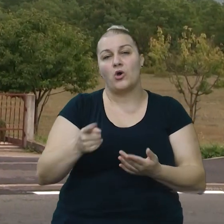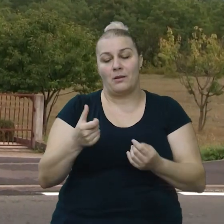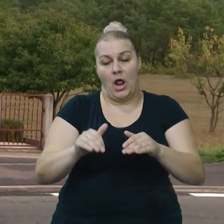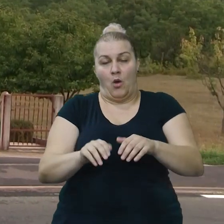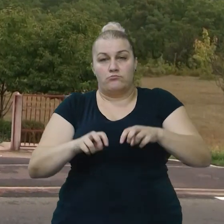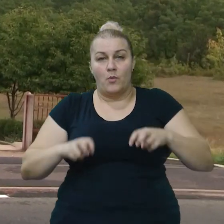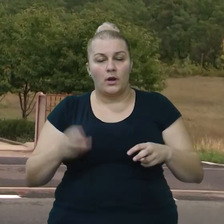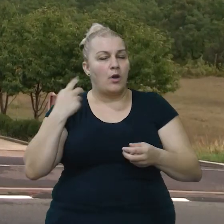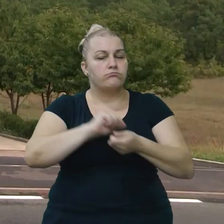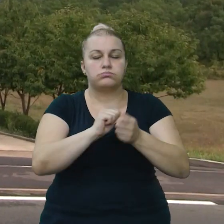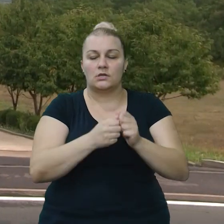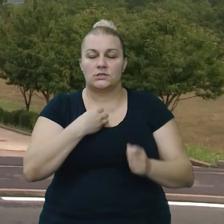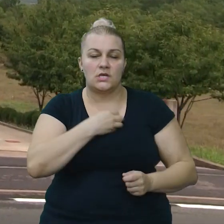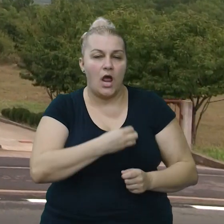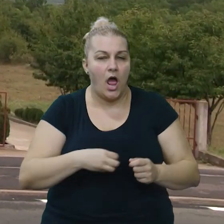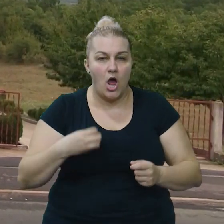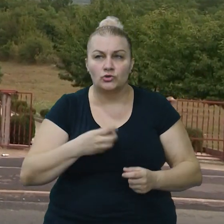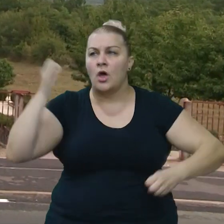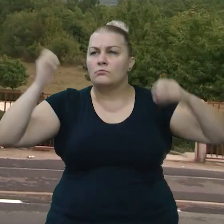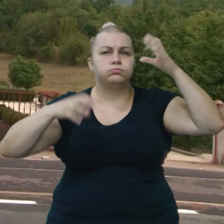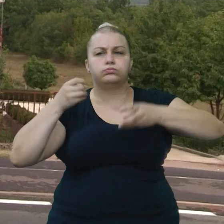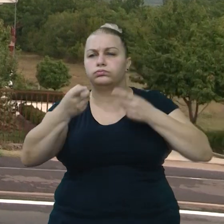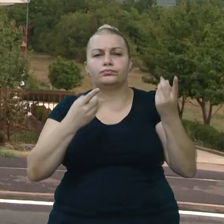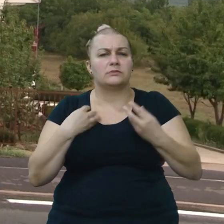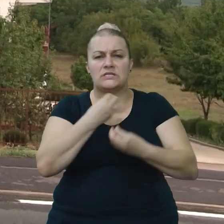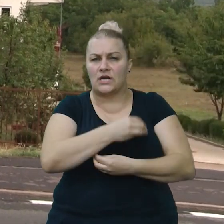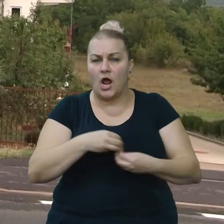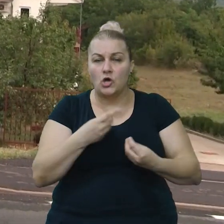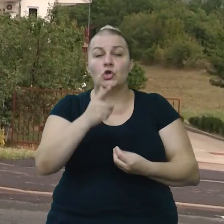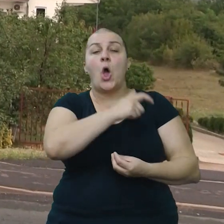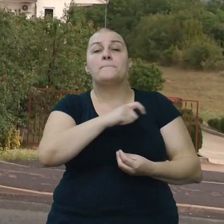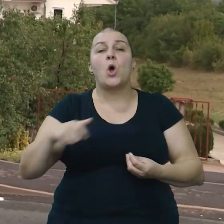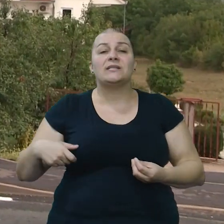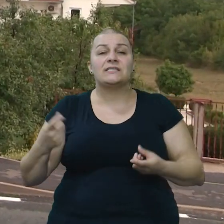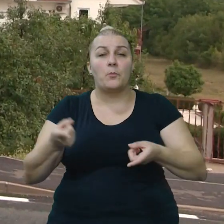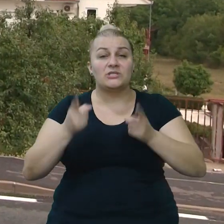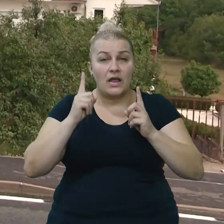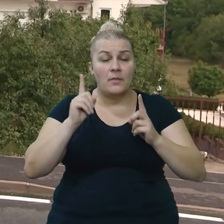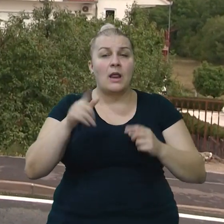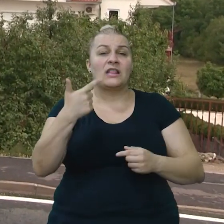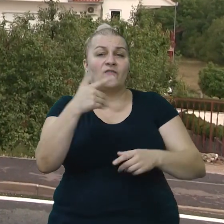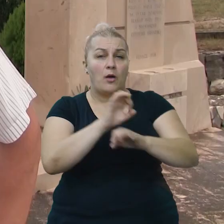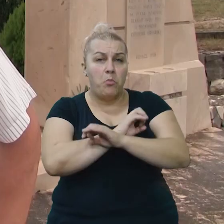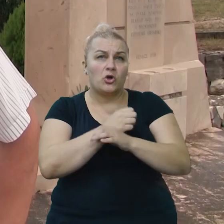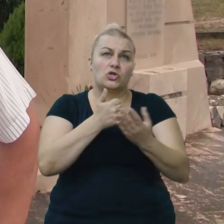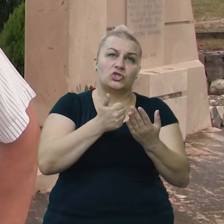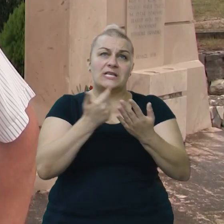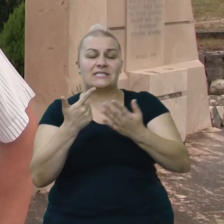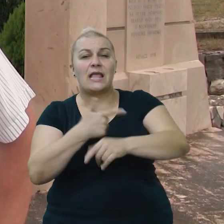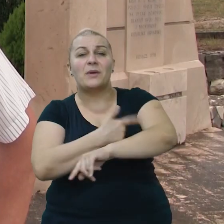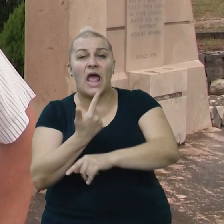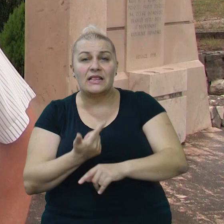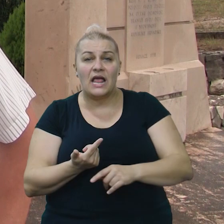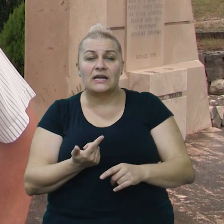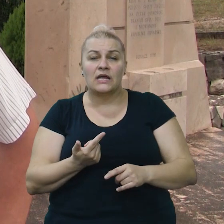strašna. Tukli su nas sa svih sredstvima. Politska postala imoska imala dva poginula, 67 ranjenih. Mislim da smo